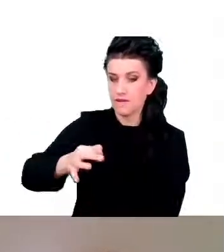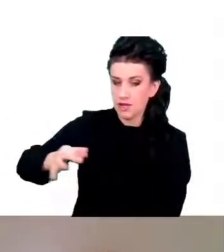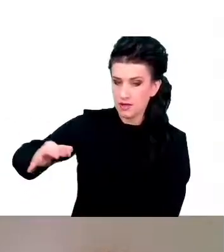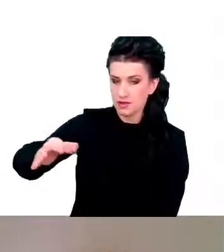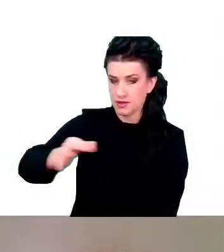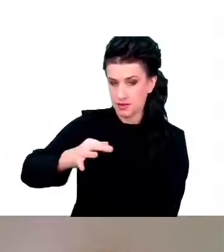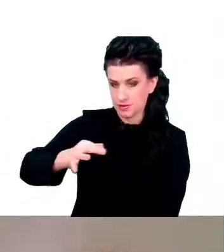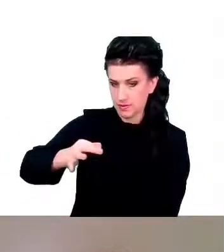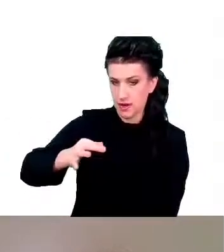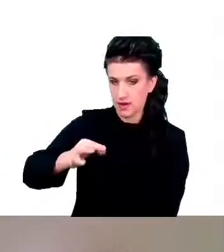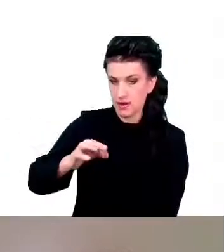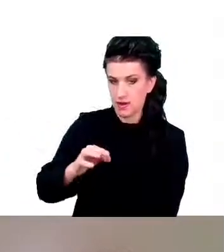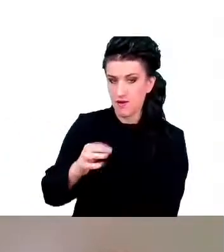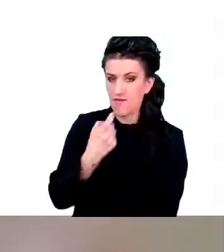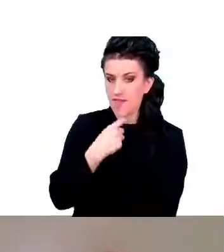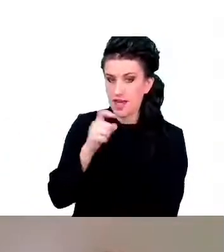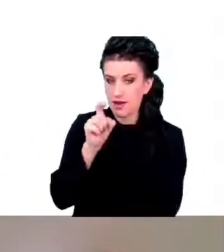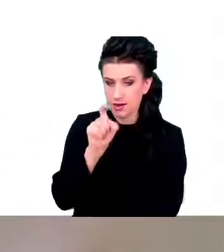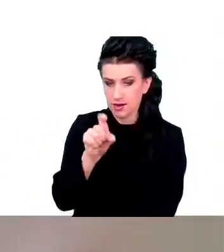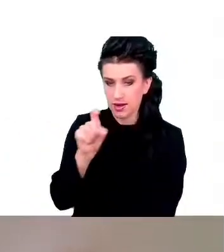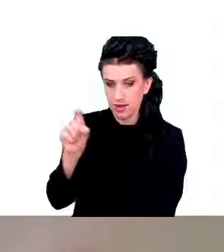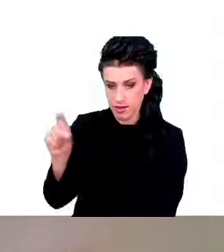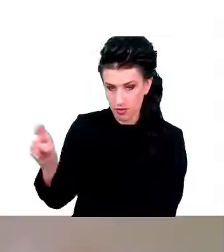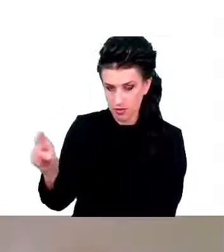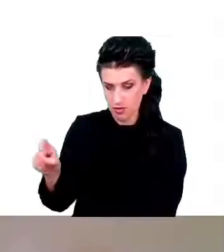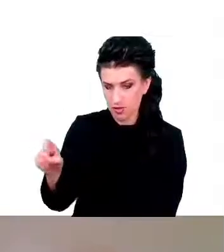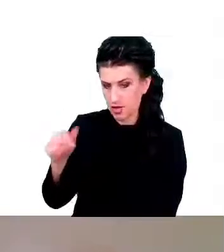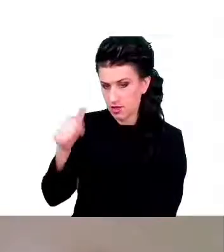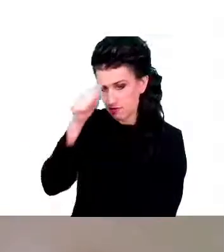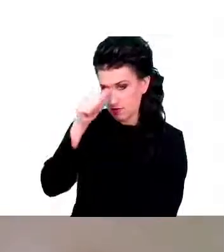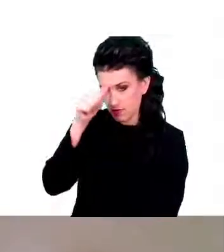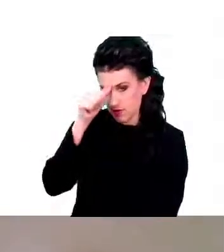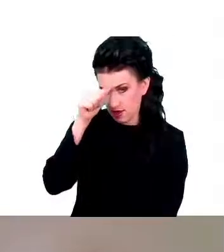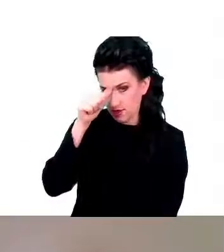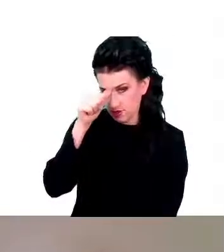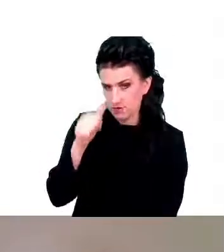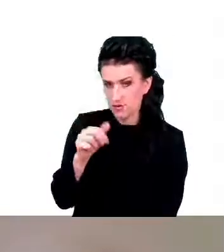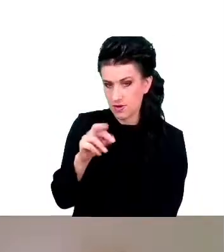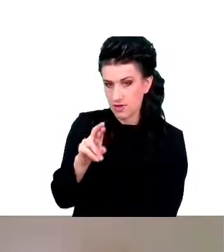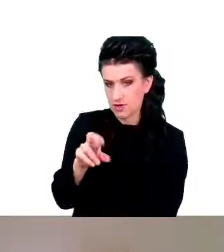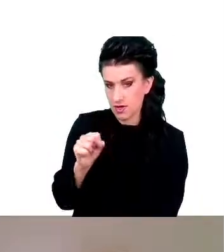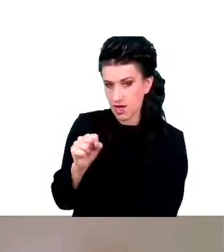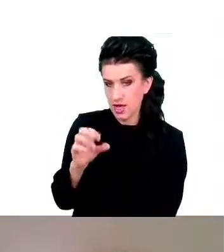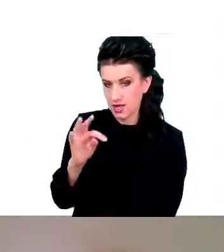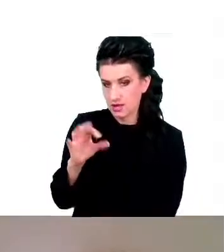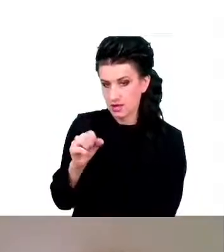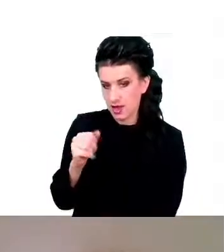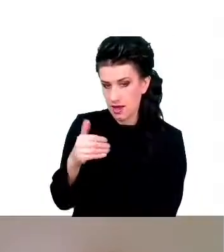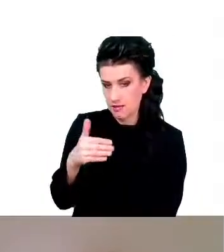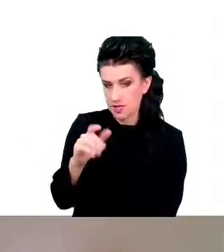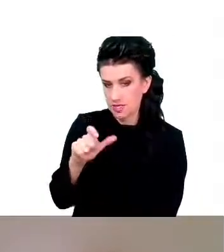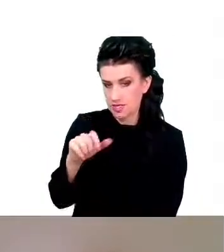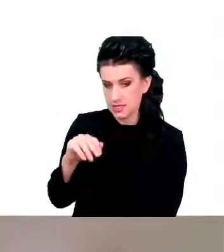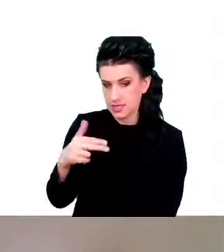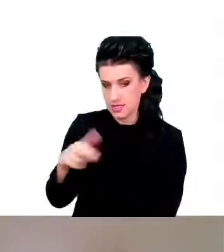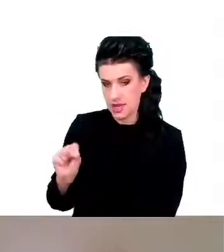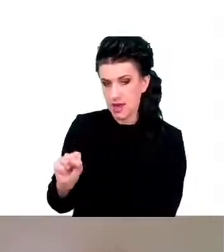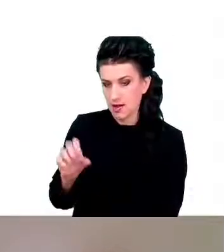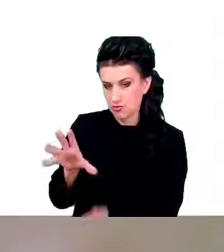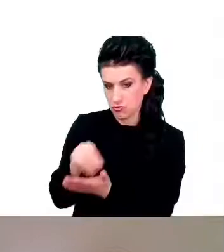tych językach polinezyjskich nazywane są rapanui, więc rapamycyna, rapanui. To taka ciekawostka może.